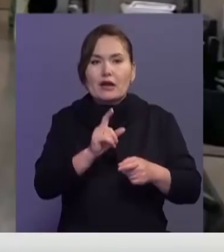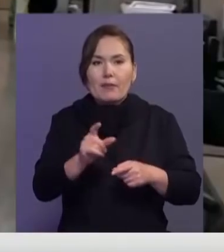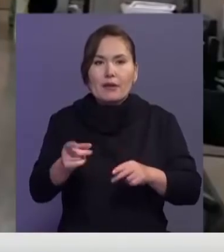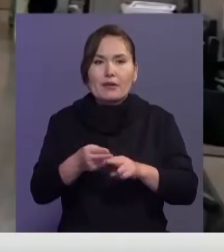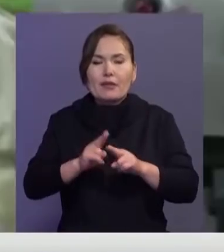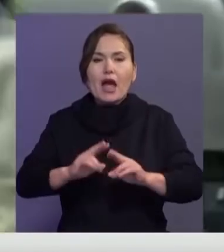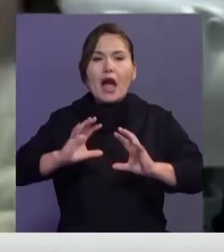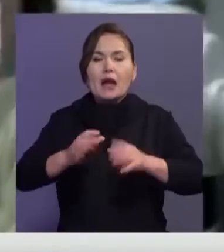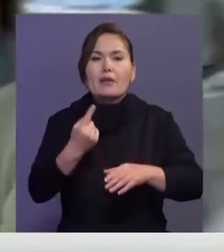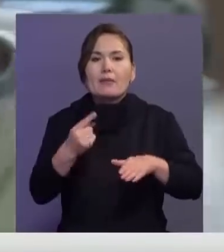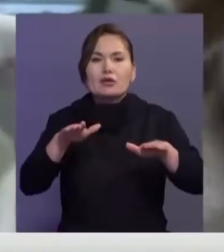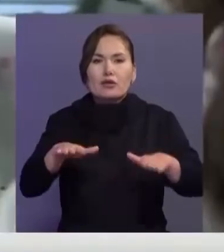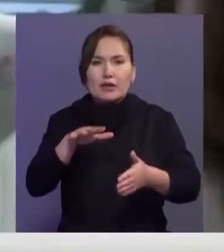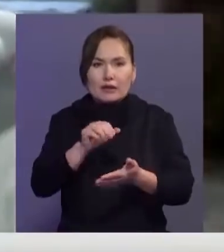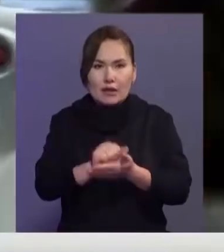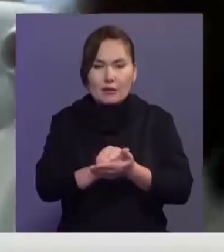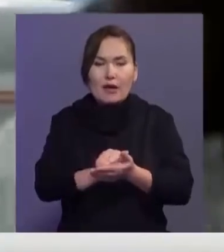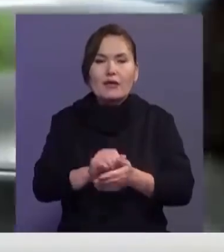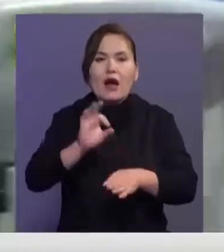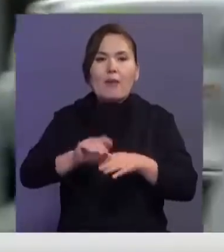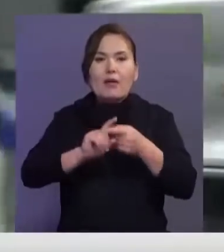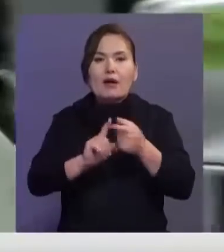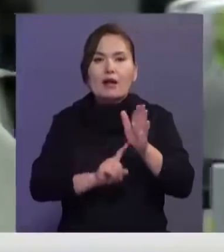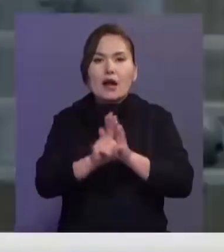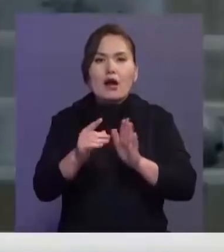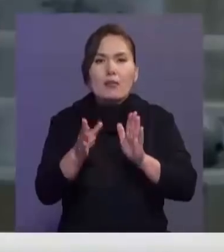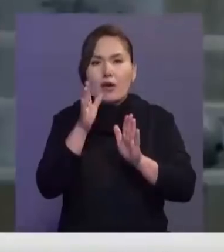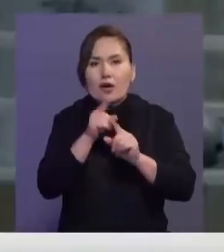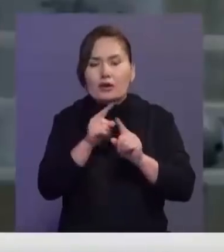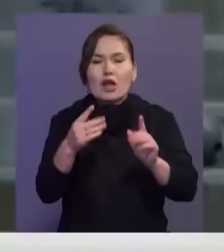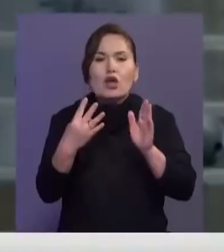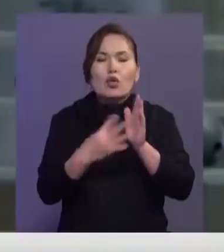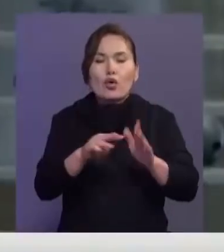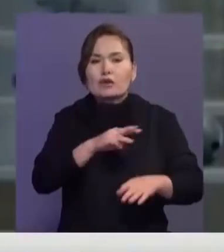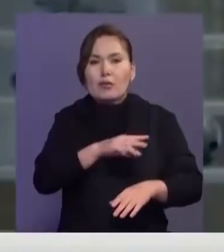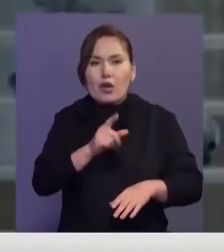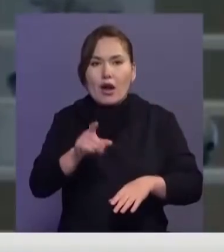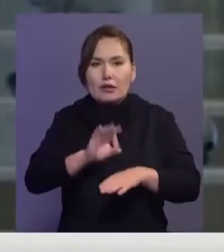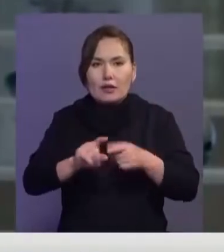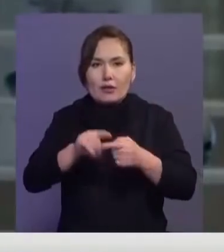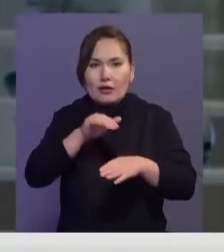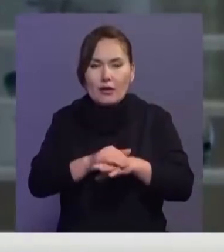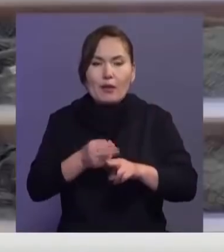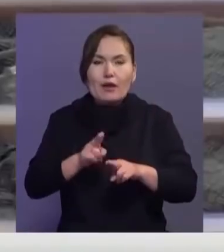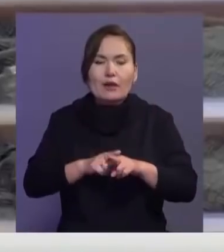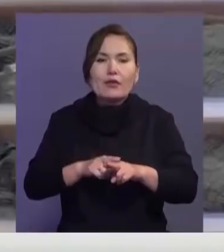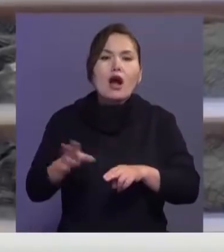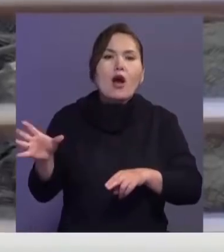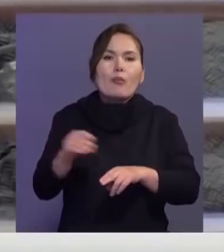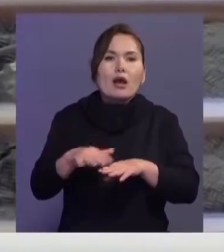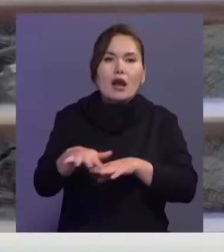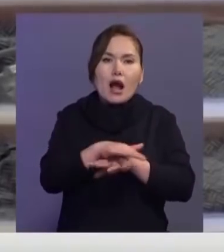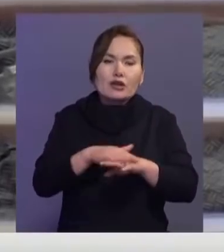саны бойынша әлемде білінші орындадыр. Үндет басталғалы 9 миллионнан астам адам ауруға шалдыққан. Бұл елдегі бүкіл